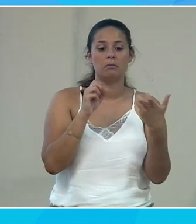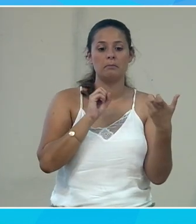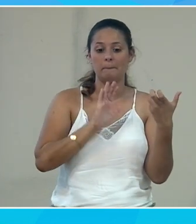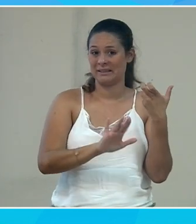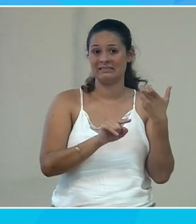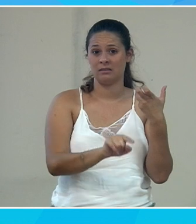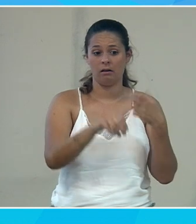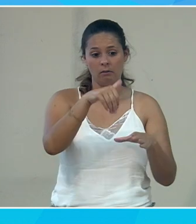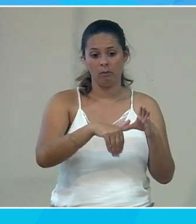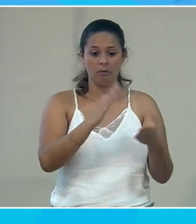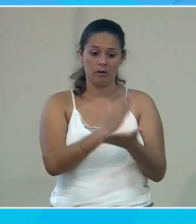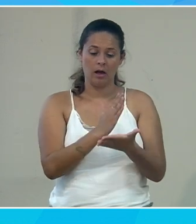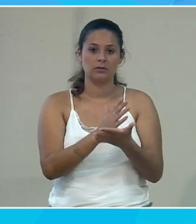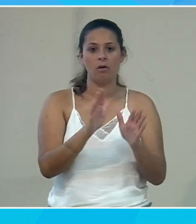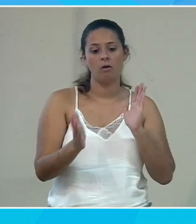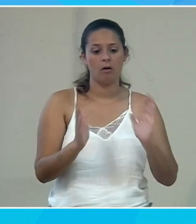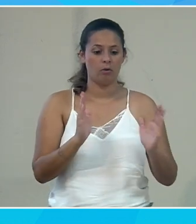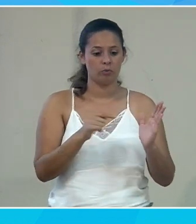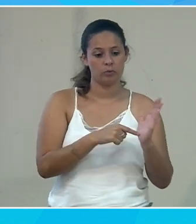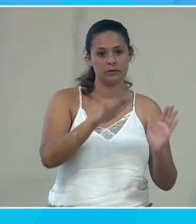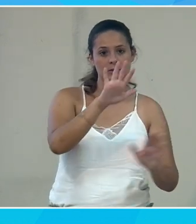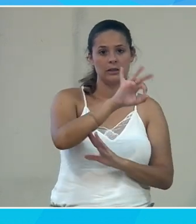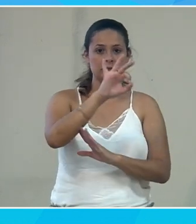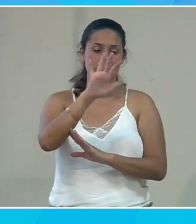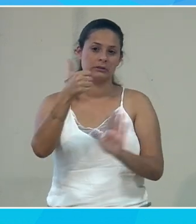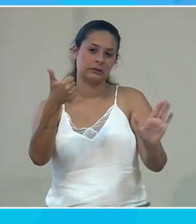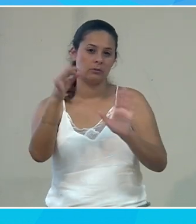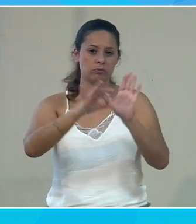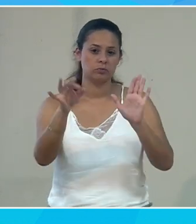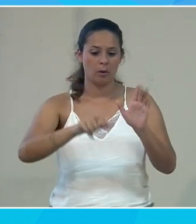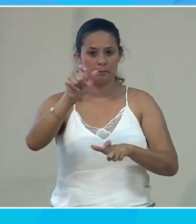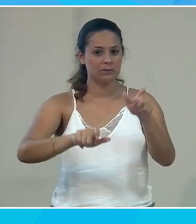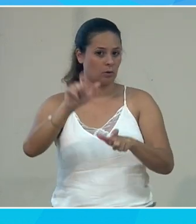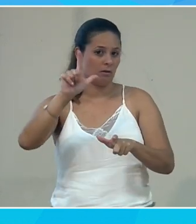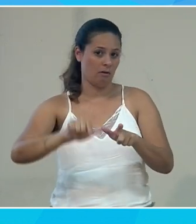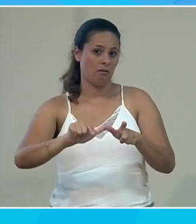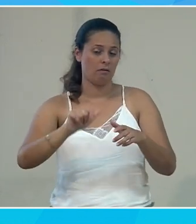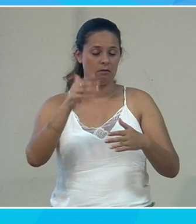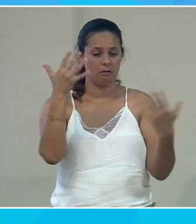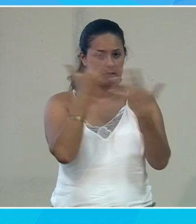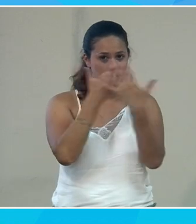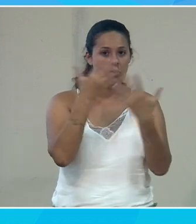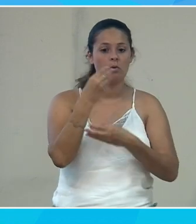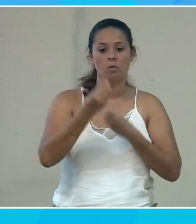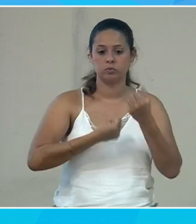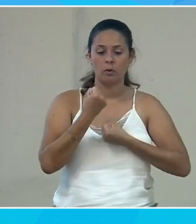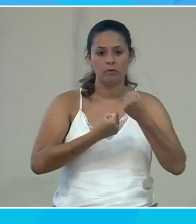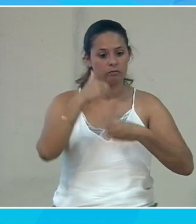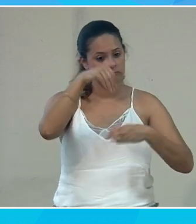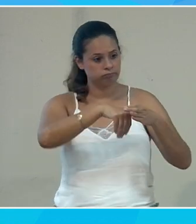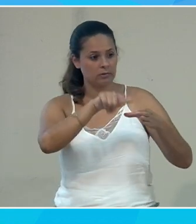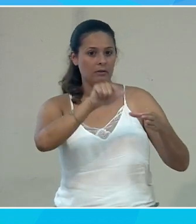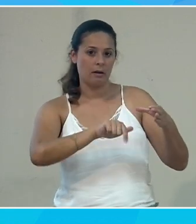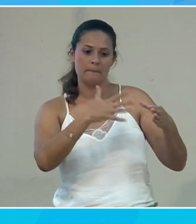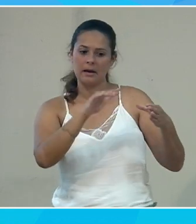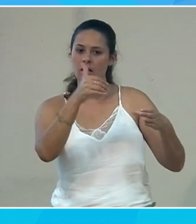on considère qu'en classe, il y à peu près entre 5 et 6% de personnes dyslexiques, bien souvent, elles ne rentrent pas dans ces 12